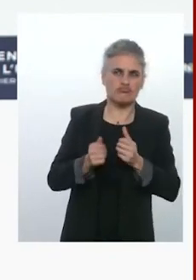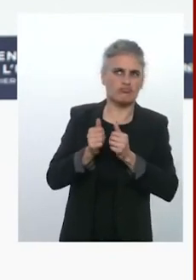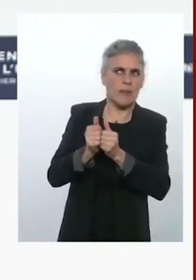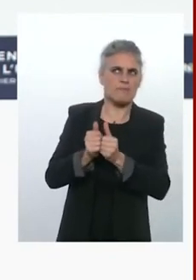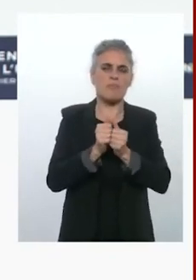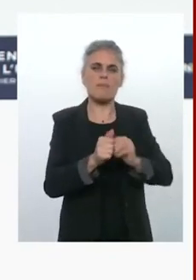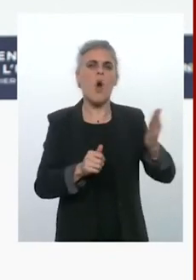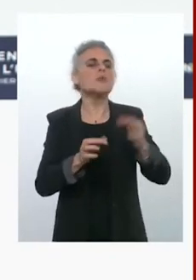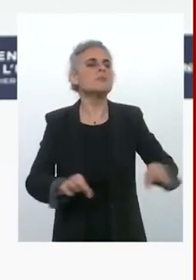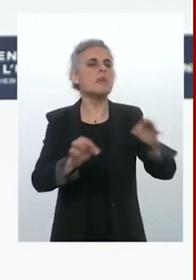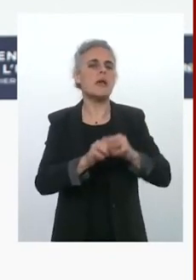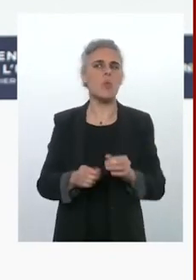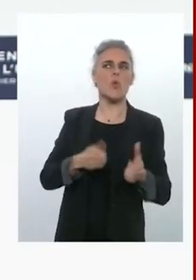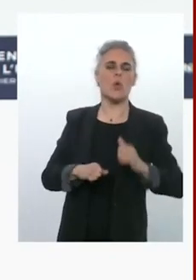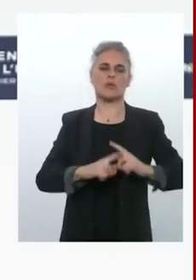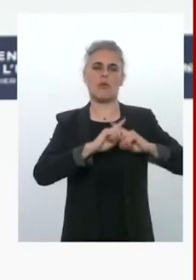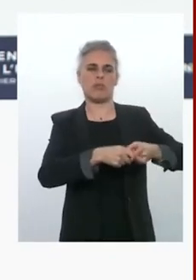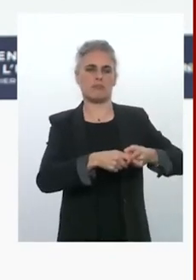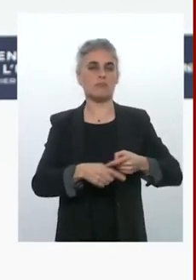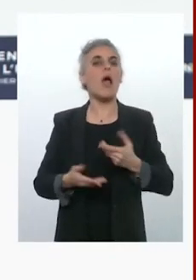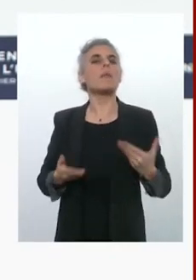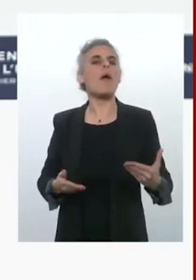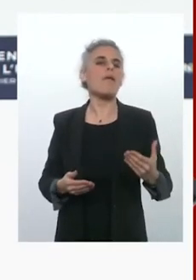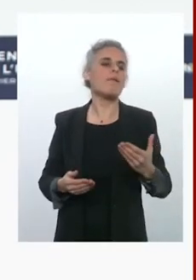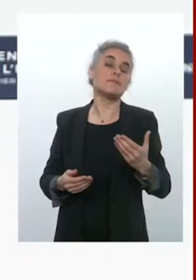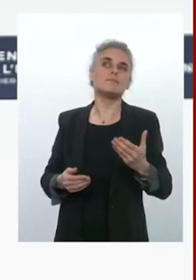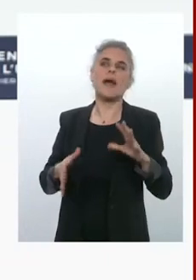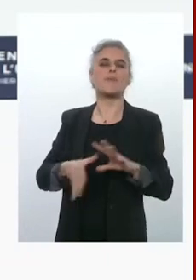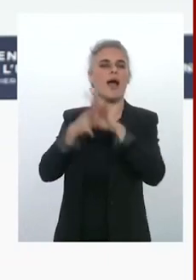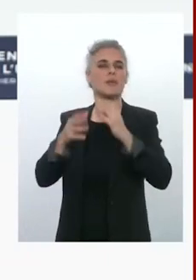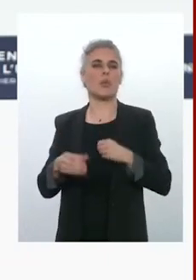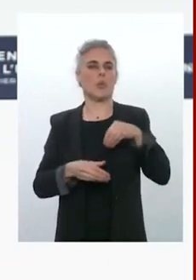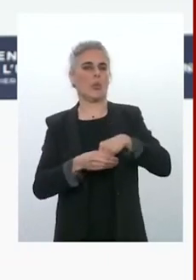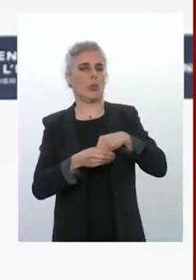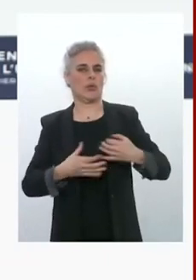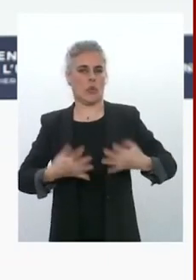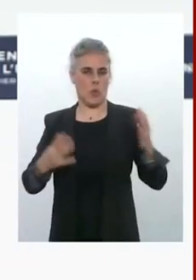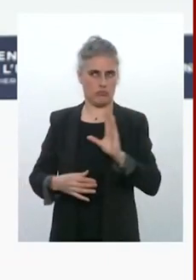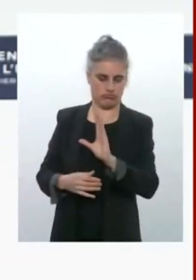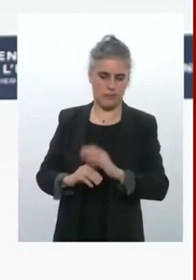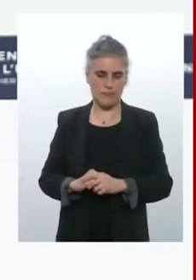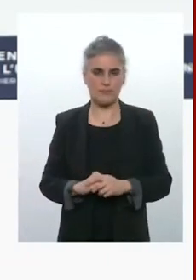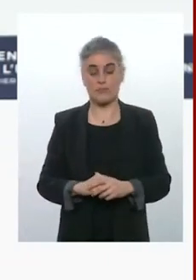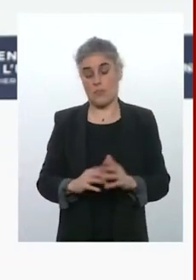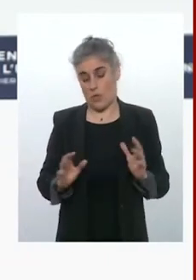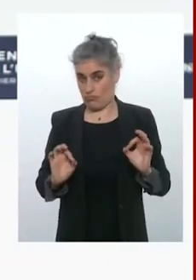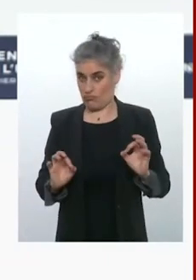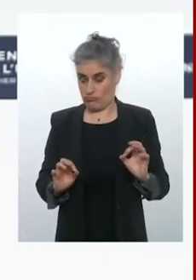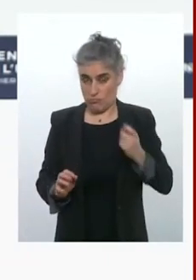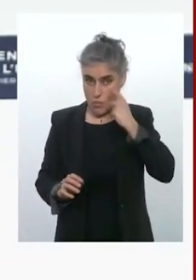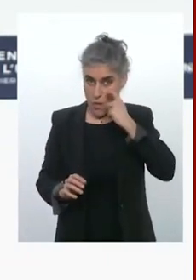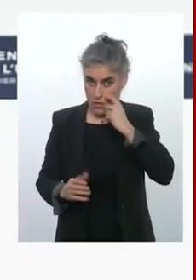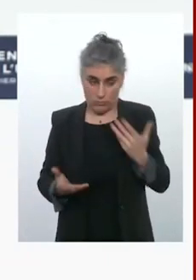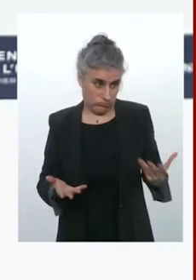un pays frugal, à proprement parler. Je note, c'est la beauté des moments que nous vivons, que l'Estonie, qui était en